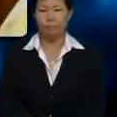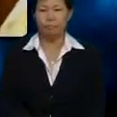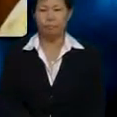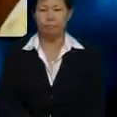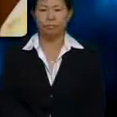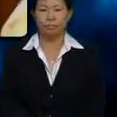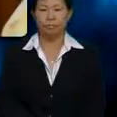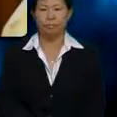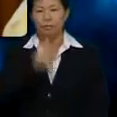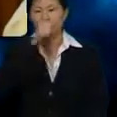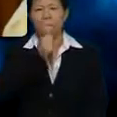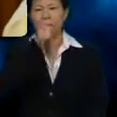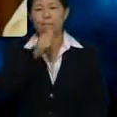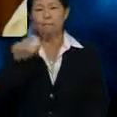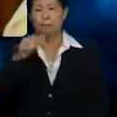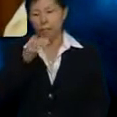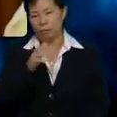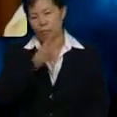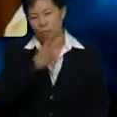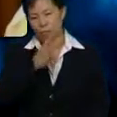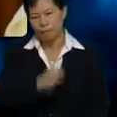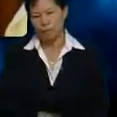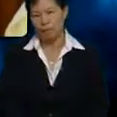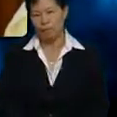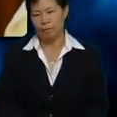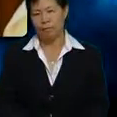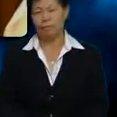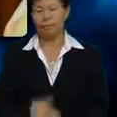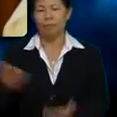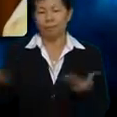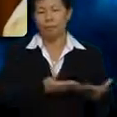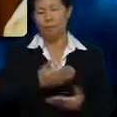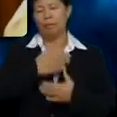Sabarlah ni Bawa bertenang